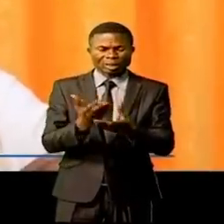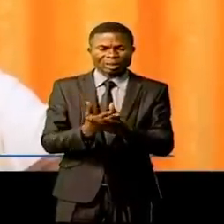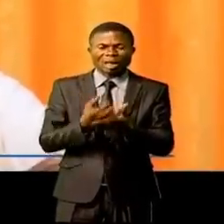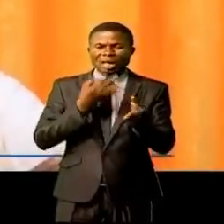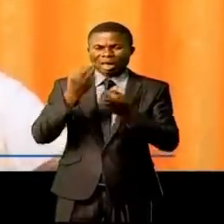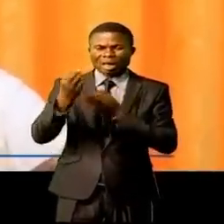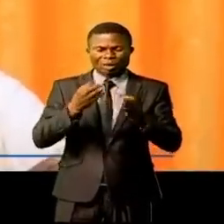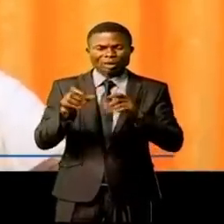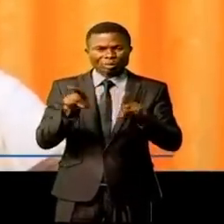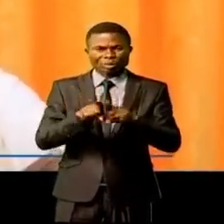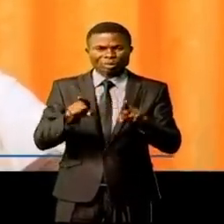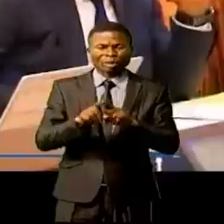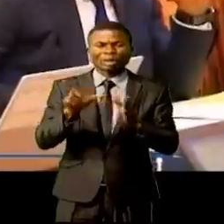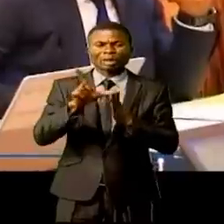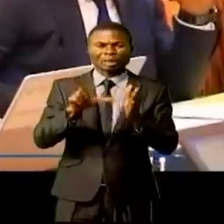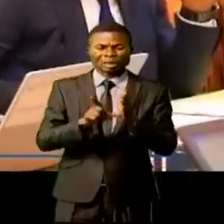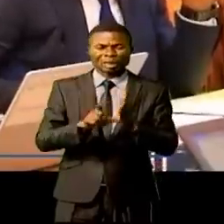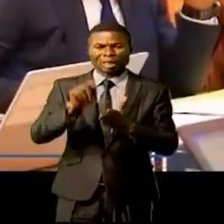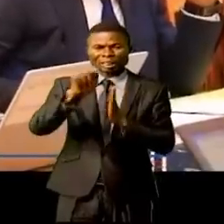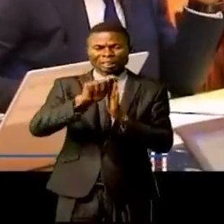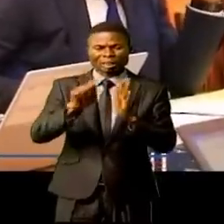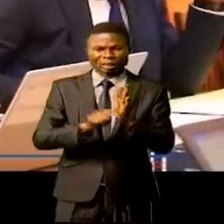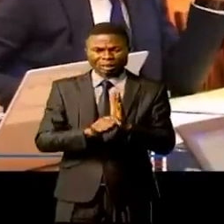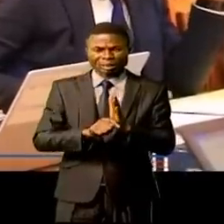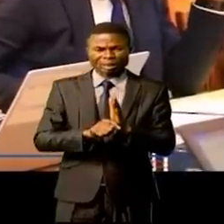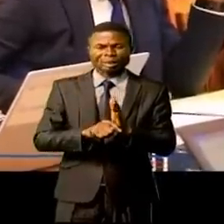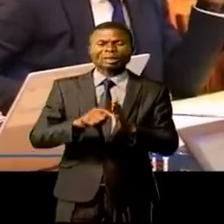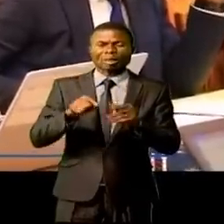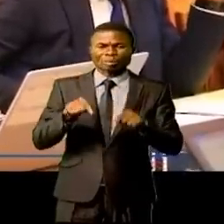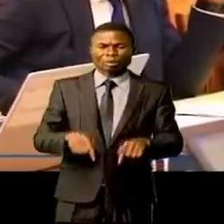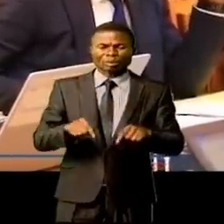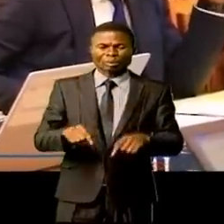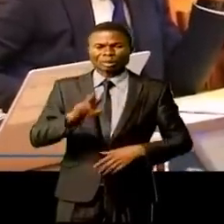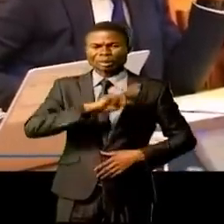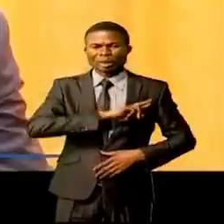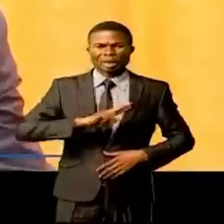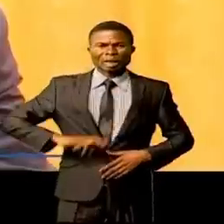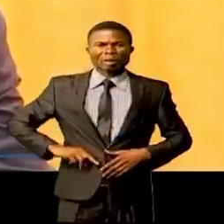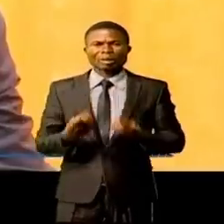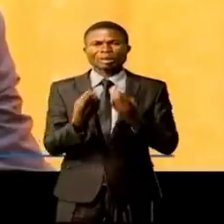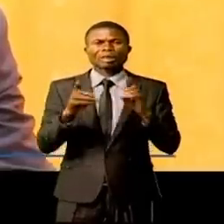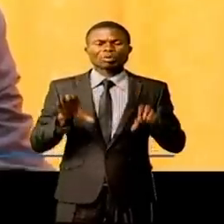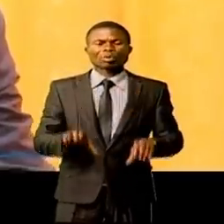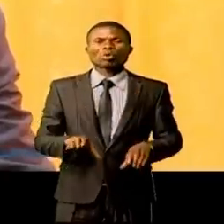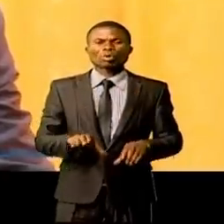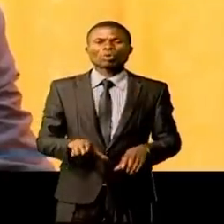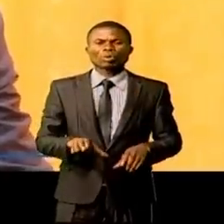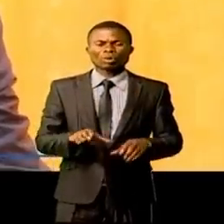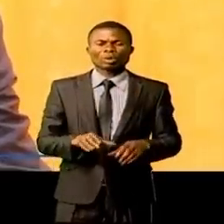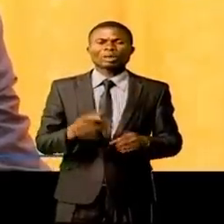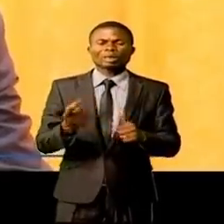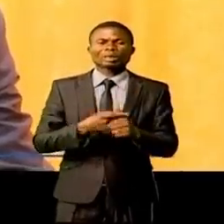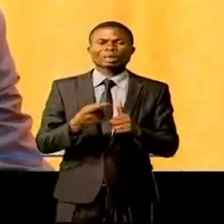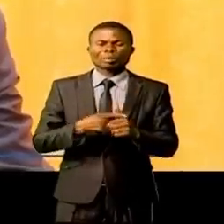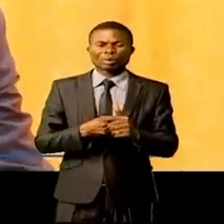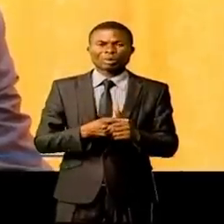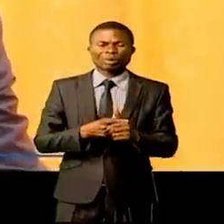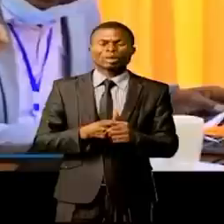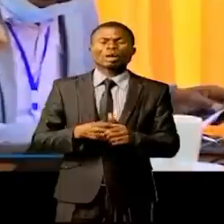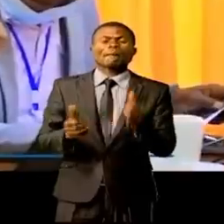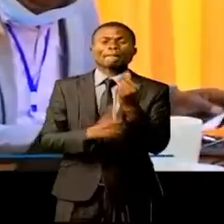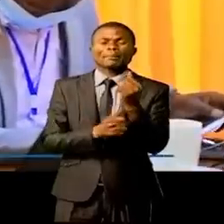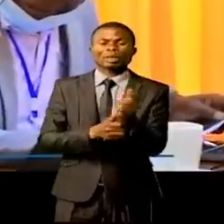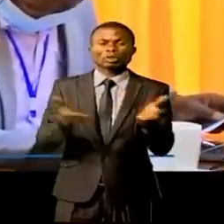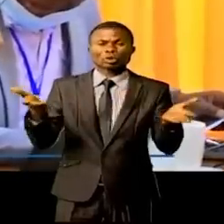conformément aux lois et textes réglementaires en vigueur en République démocratique du Congo. Nous entendons enfin que les participants